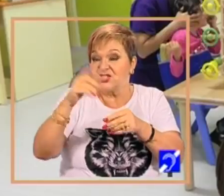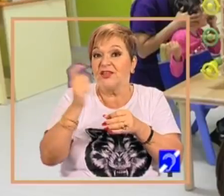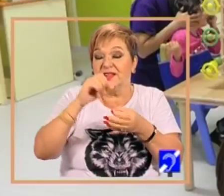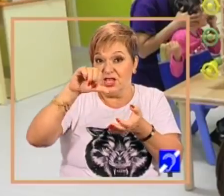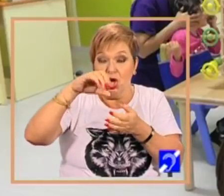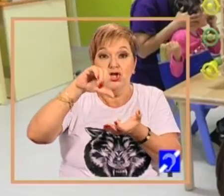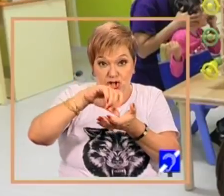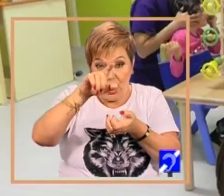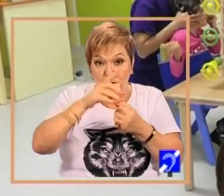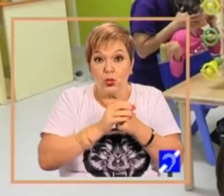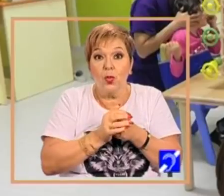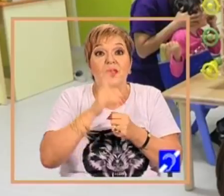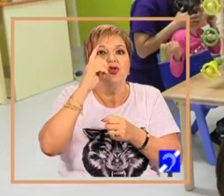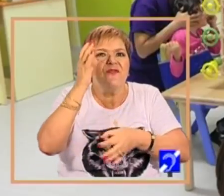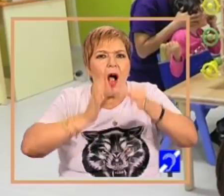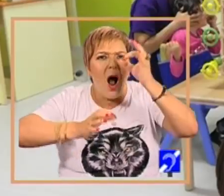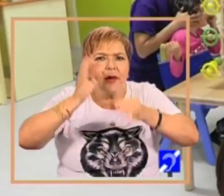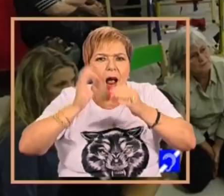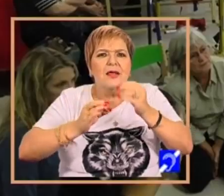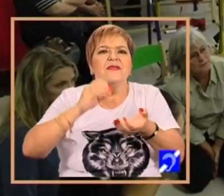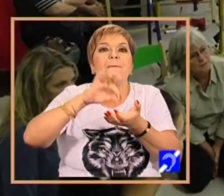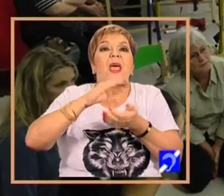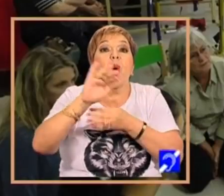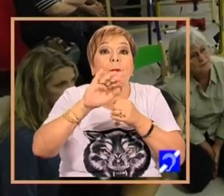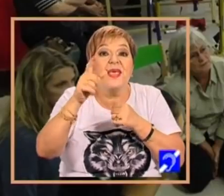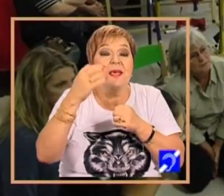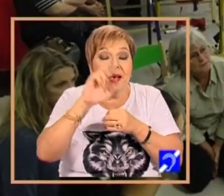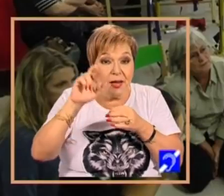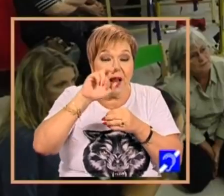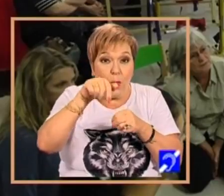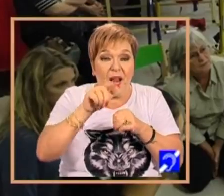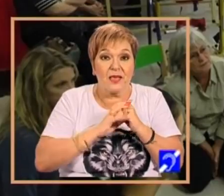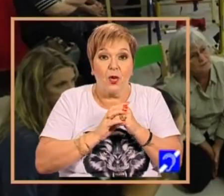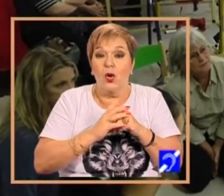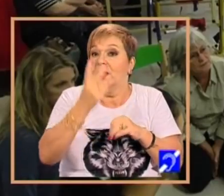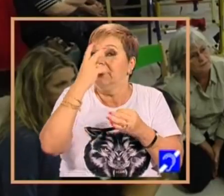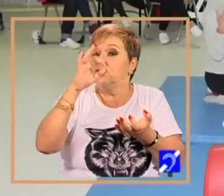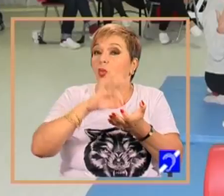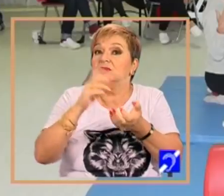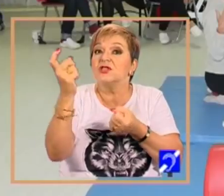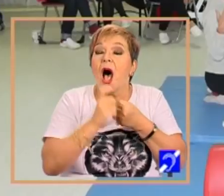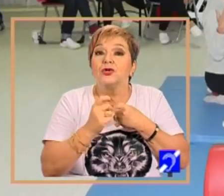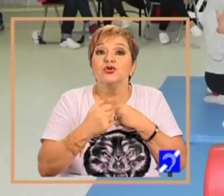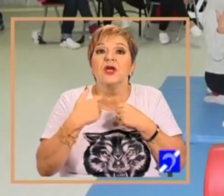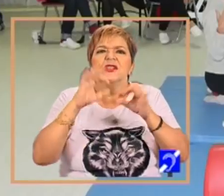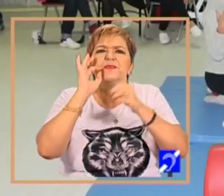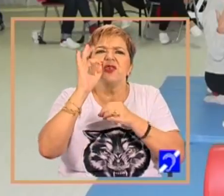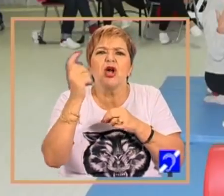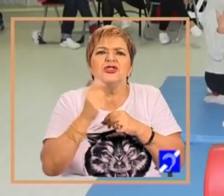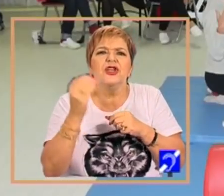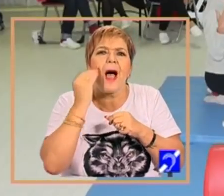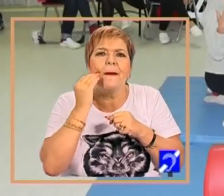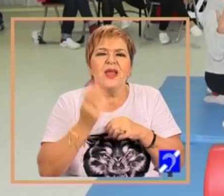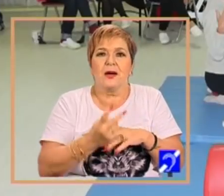practică chiar pe cazuistica pe care noi avem în centru. De asemenea, am adus de dor din America și de dor